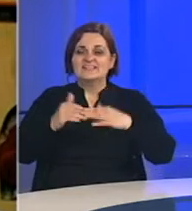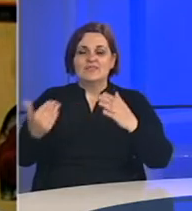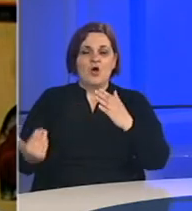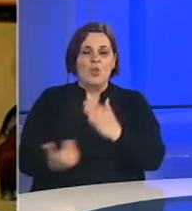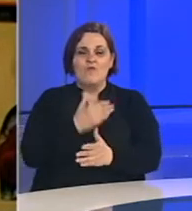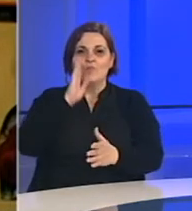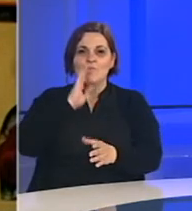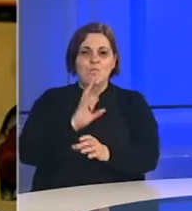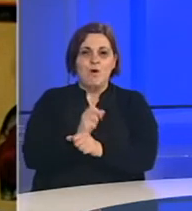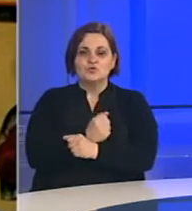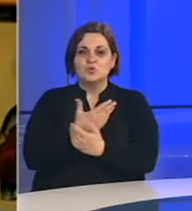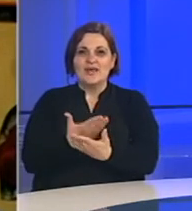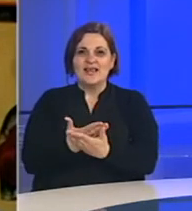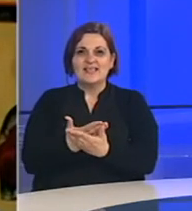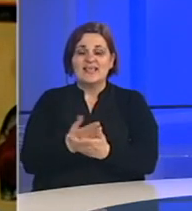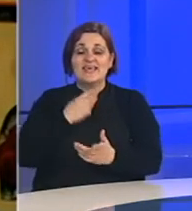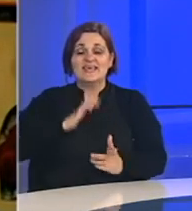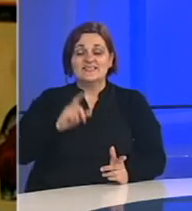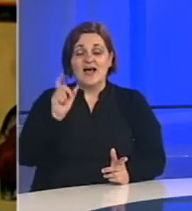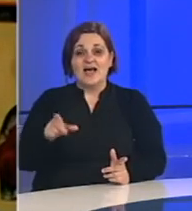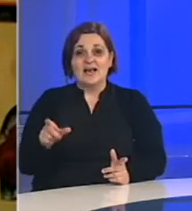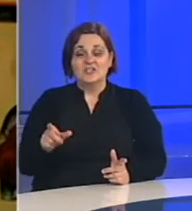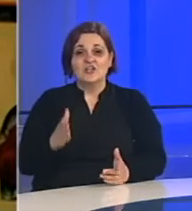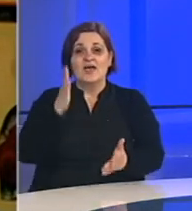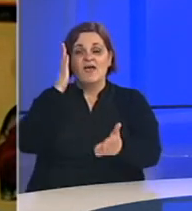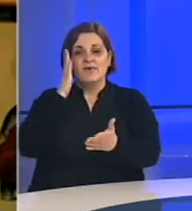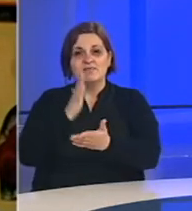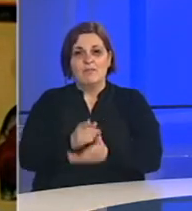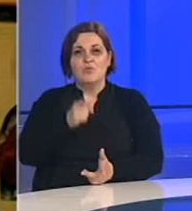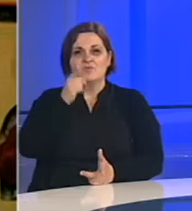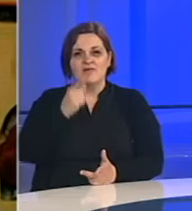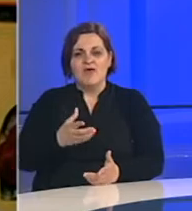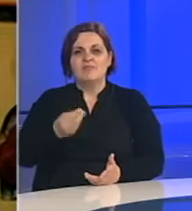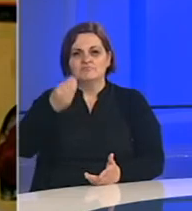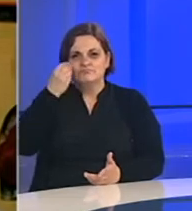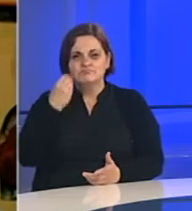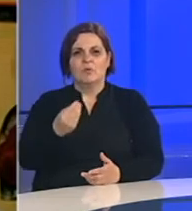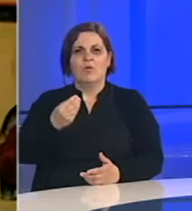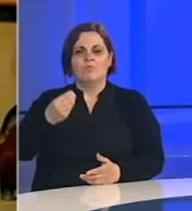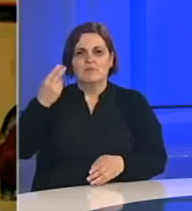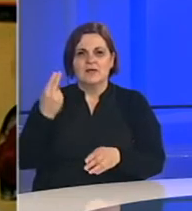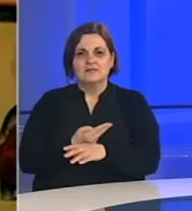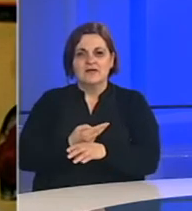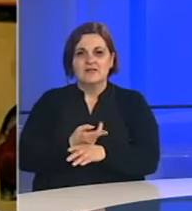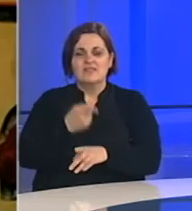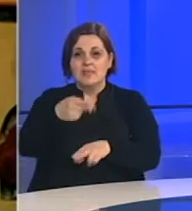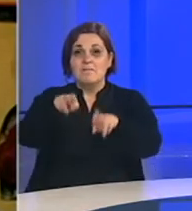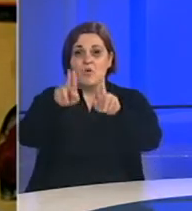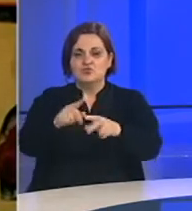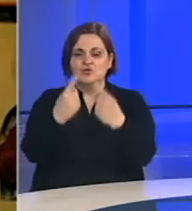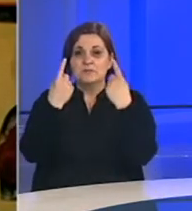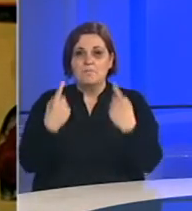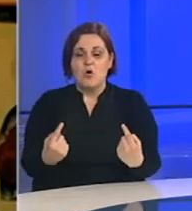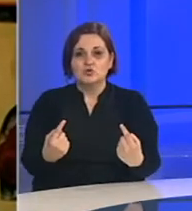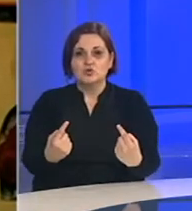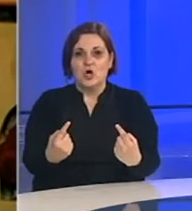Hercegovinu i za građane i da bude to ipak jedna uspješna zemlja. Ja mislim, te mogućnosti postoje,